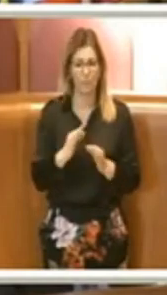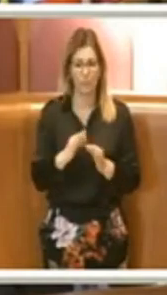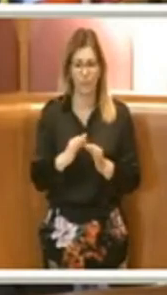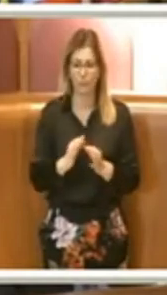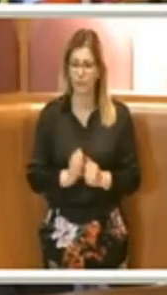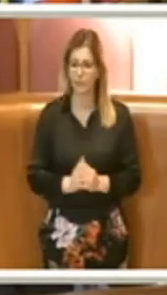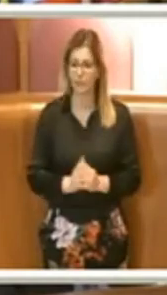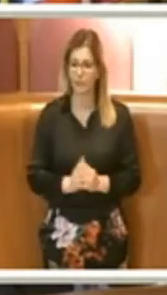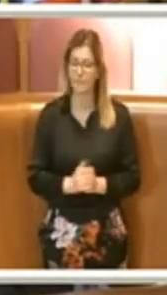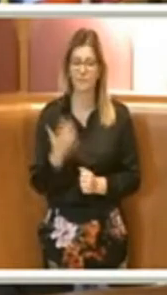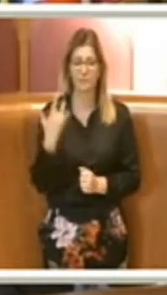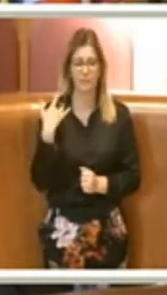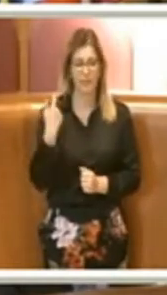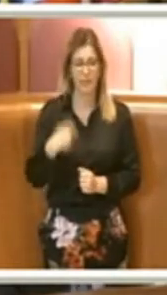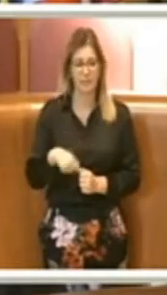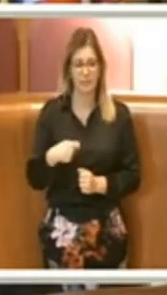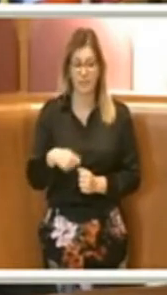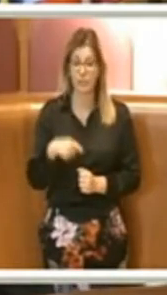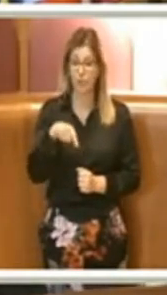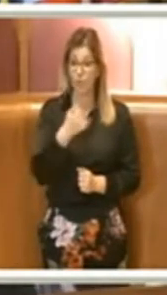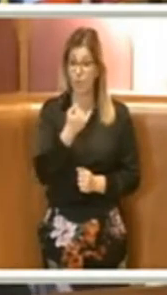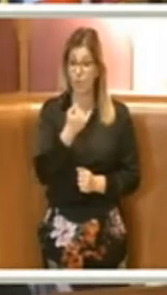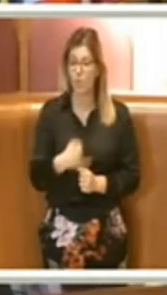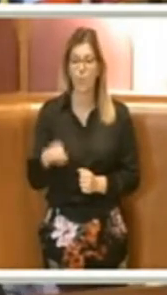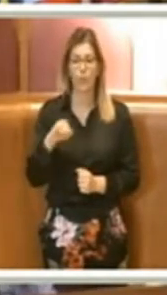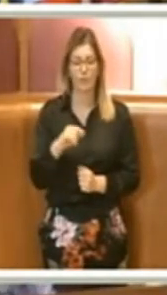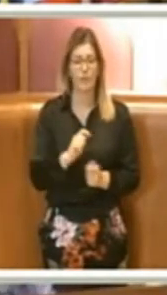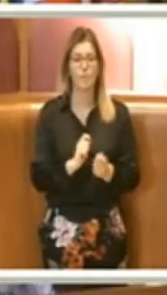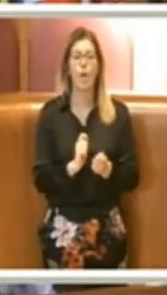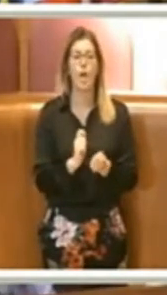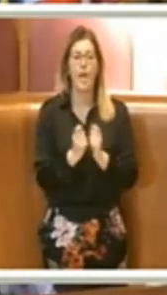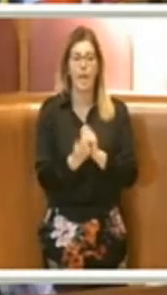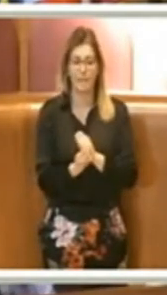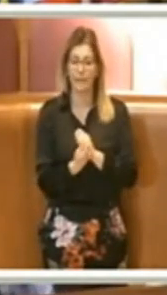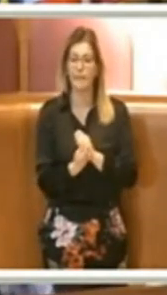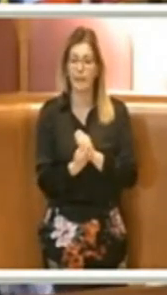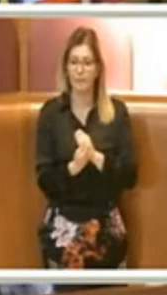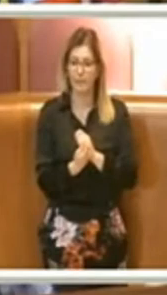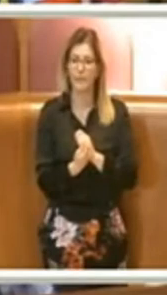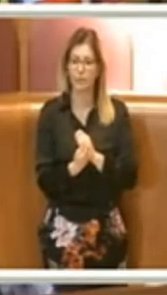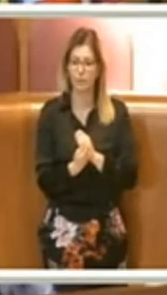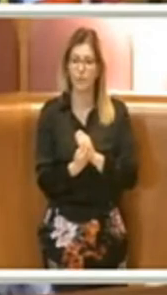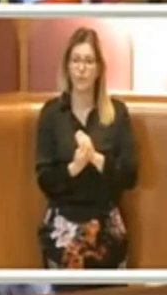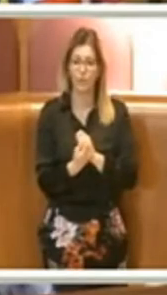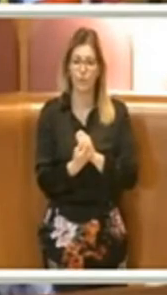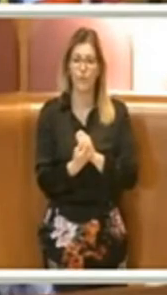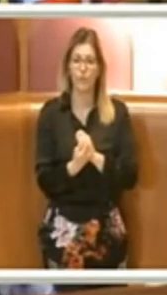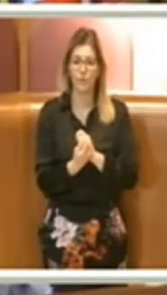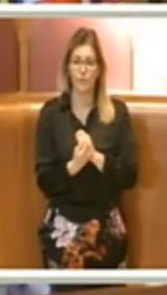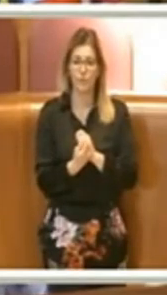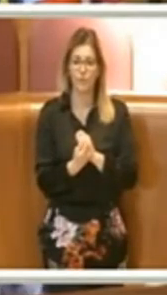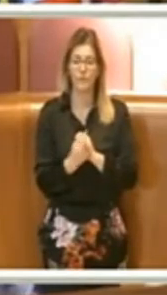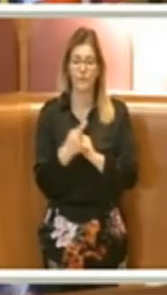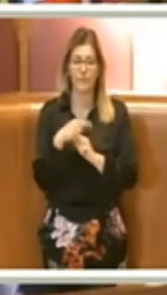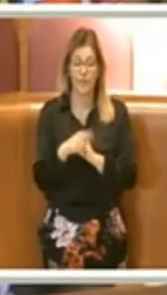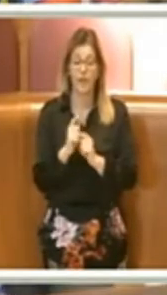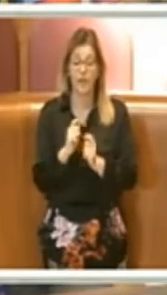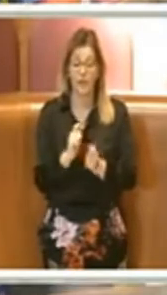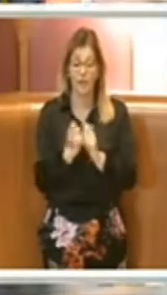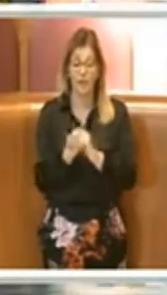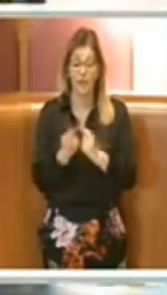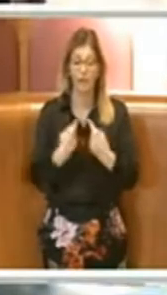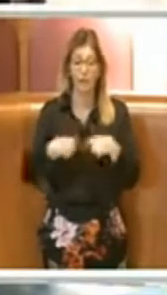Grazie Presidente, anche quest'ultimo emendamento è un emendamento della Commissione